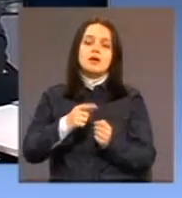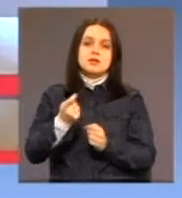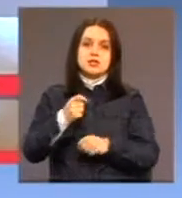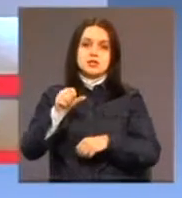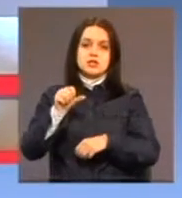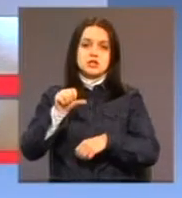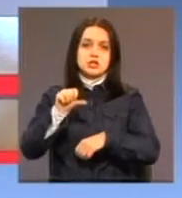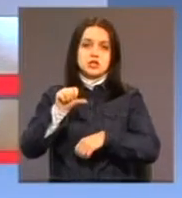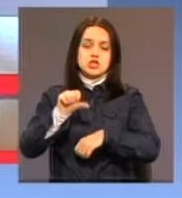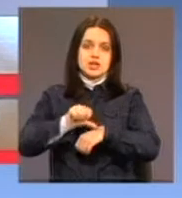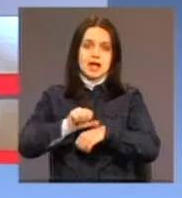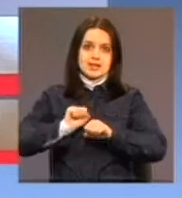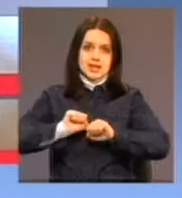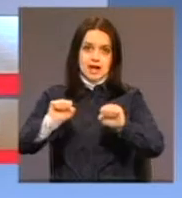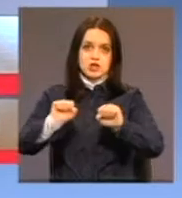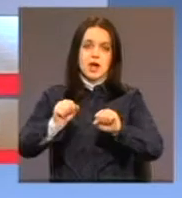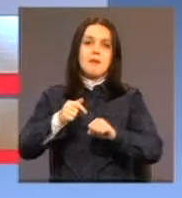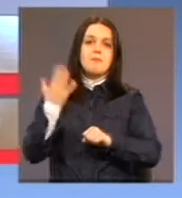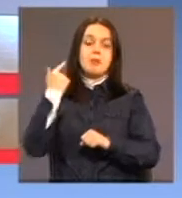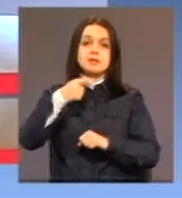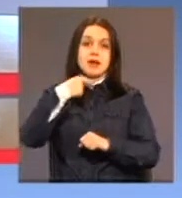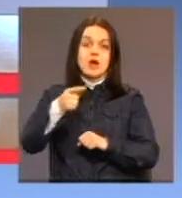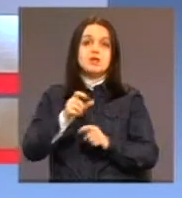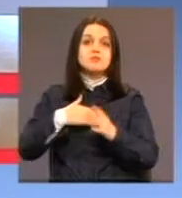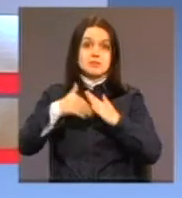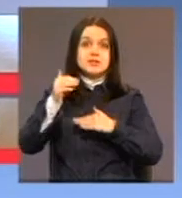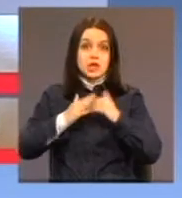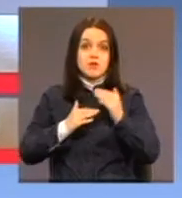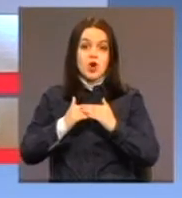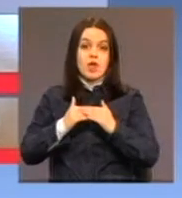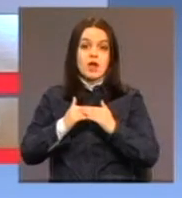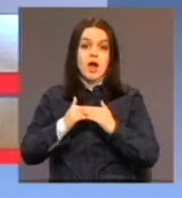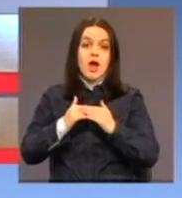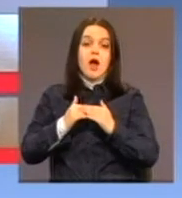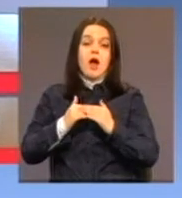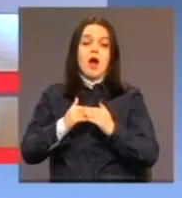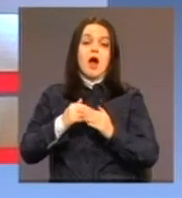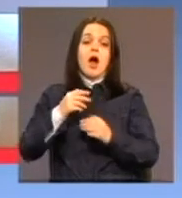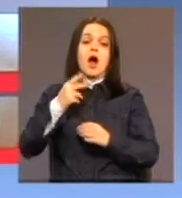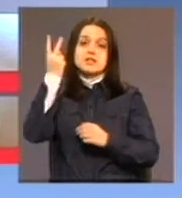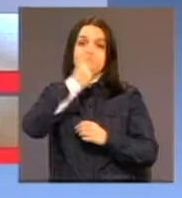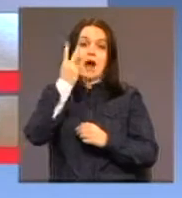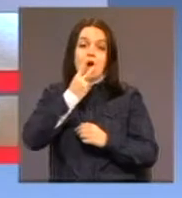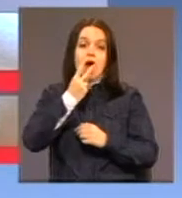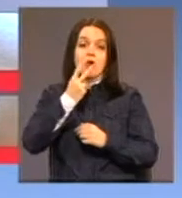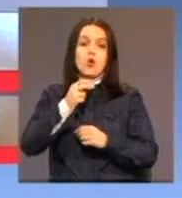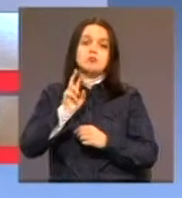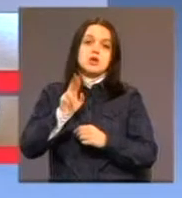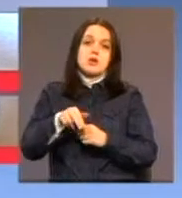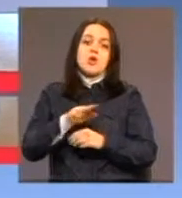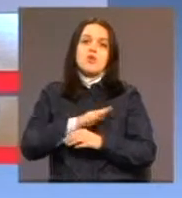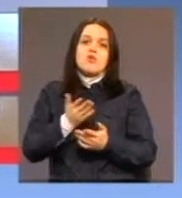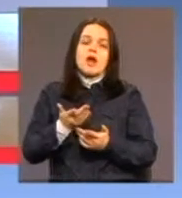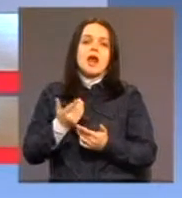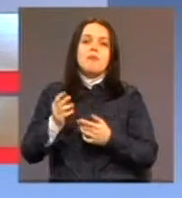malo prije sam rekao da smo zadovoljni sa provođenjem zakona, međutim, svakako u provođenjem zakona postoje određeni problemi, ne